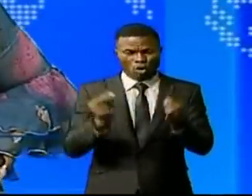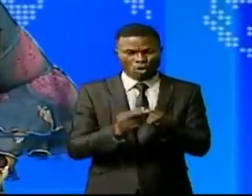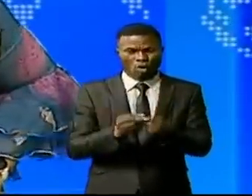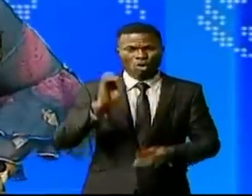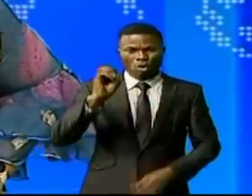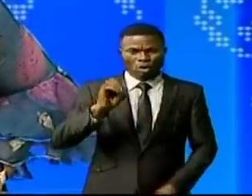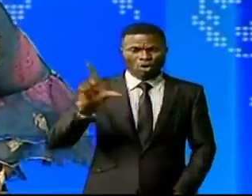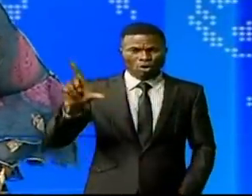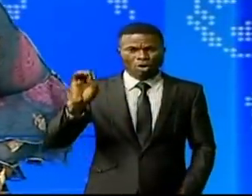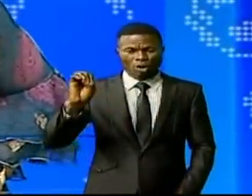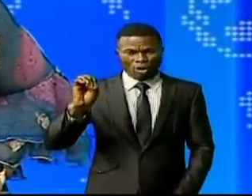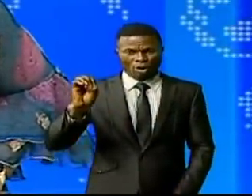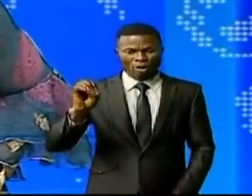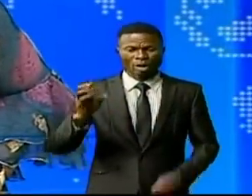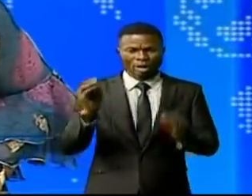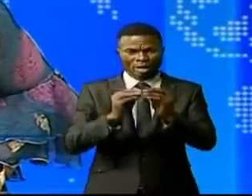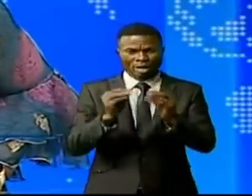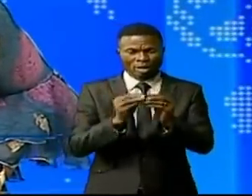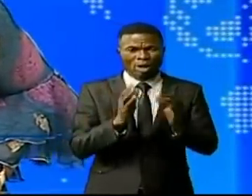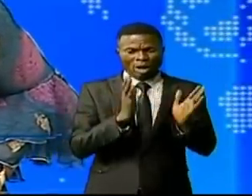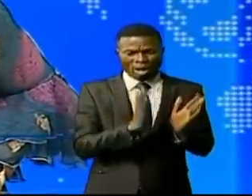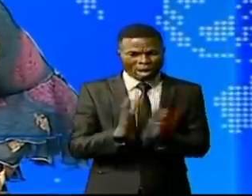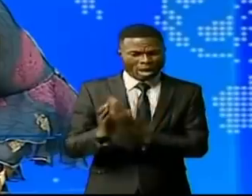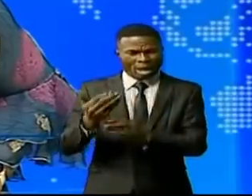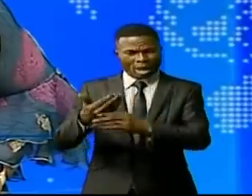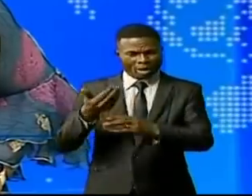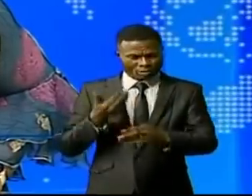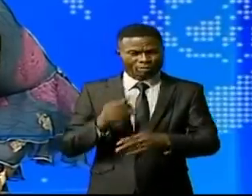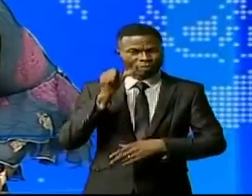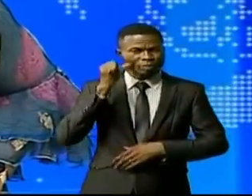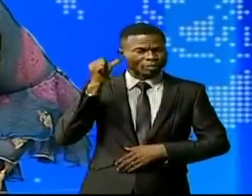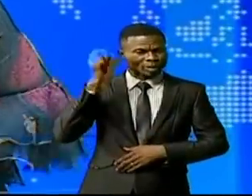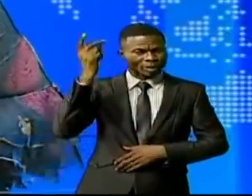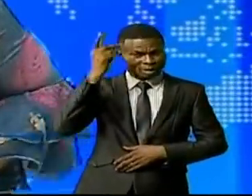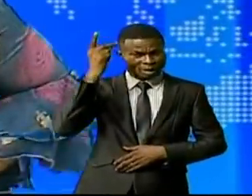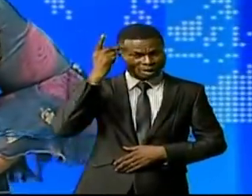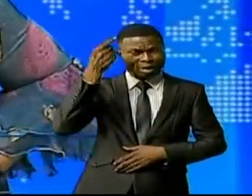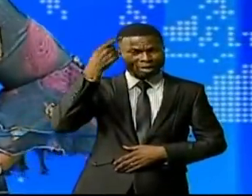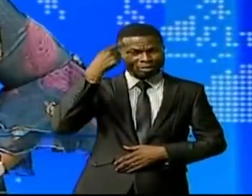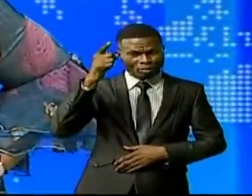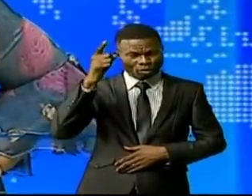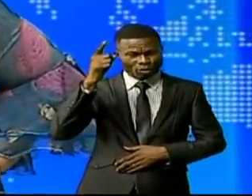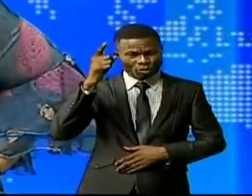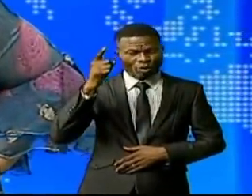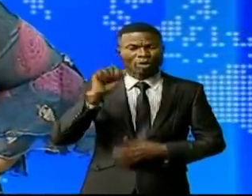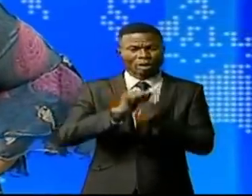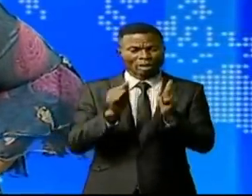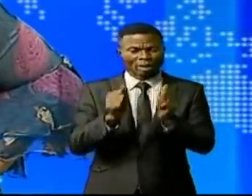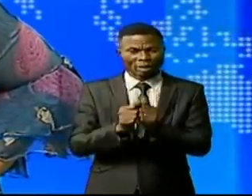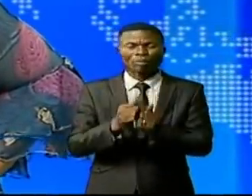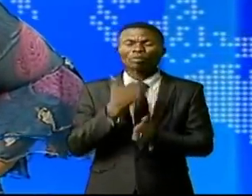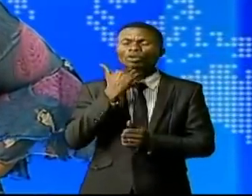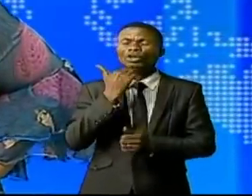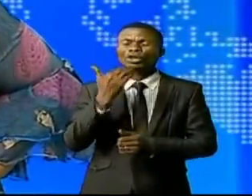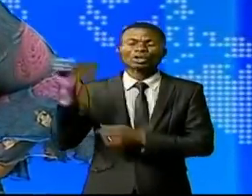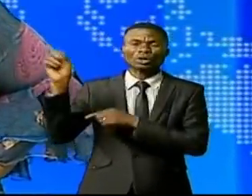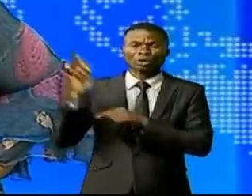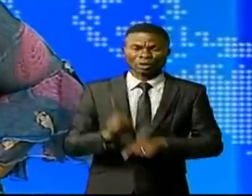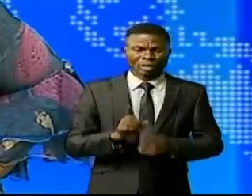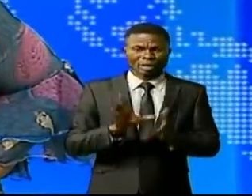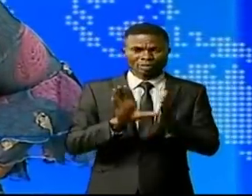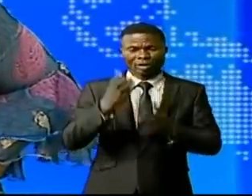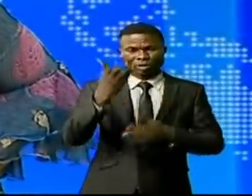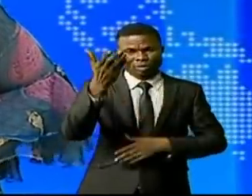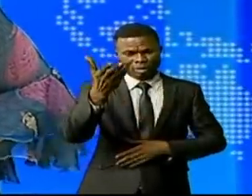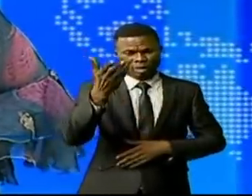Incorporation. Une réunion préparatoire s'est tenue hier à Kinshasa justement au sujet des 6 assises. Les détails avec Jojoun